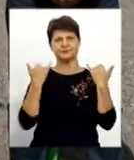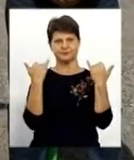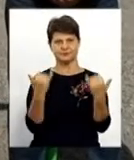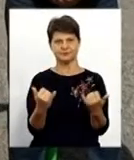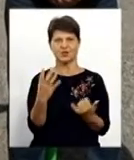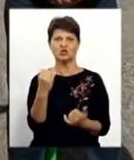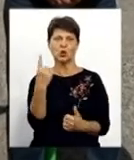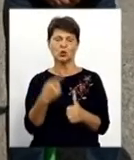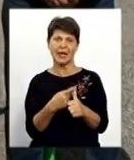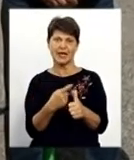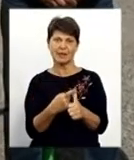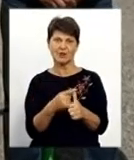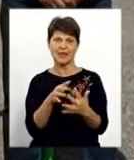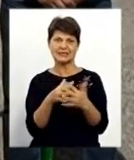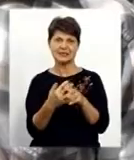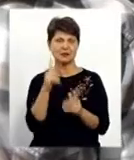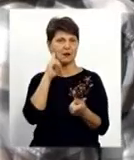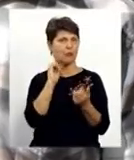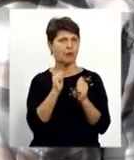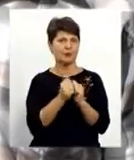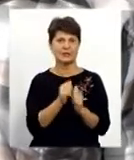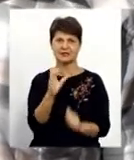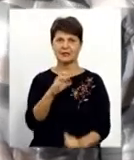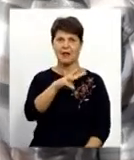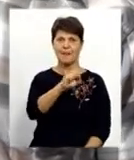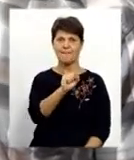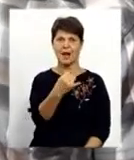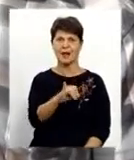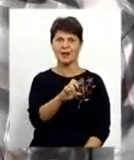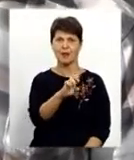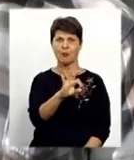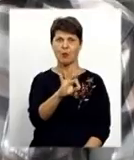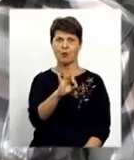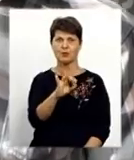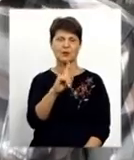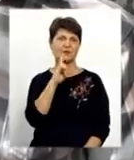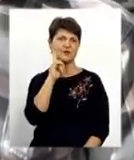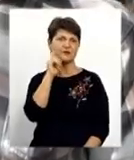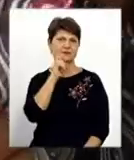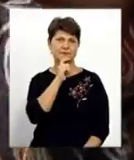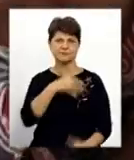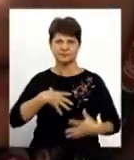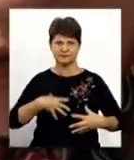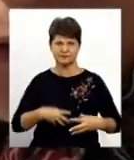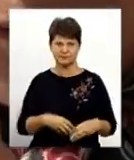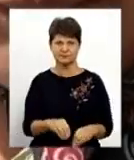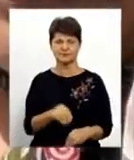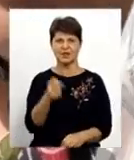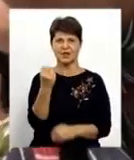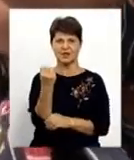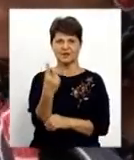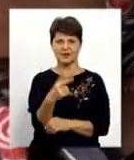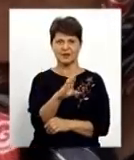Ще одне ім'я, яке селяни пам'ятатимуть Сергій Майборода. Юнак-уродженець Вінниччини загинув 12 серпня